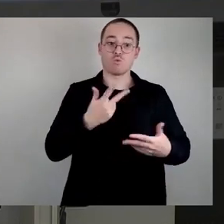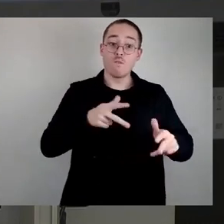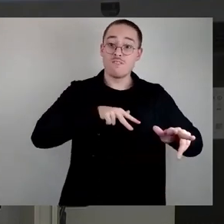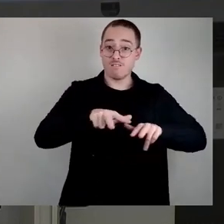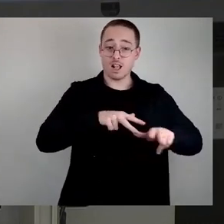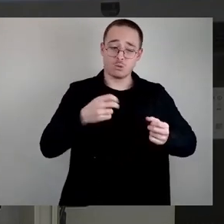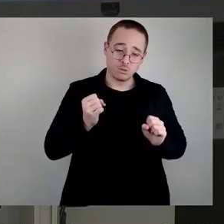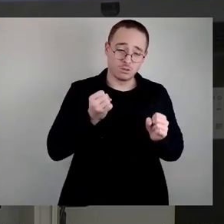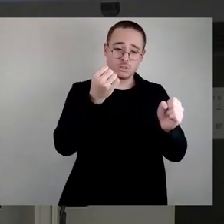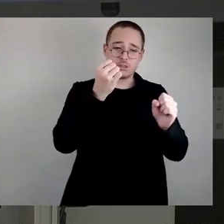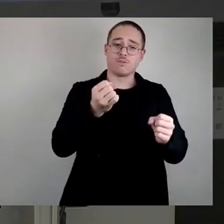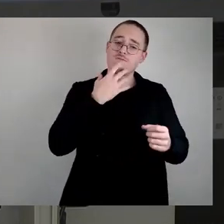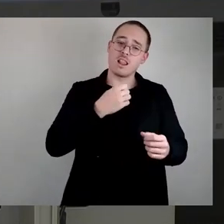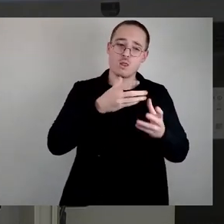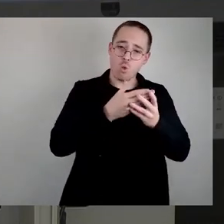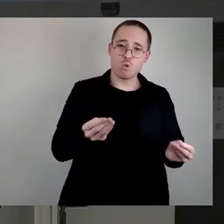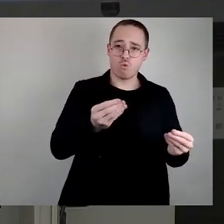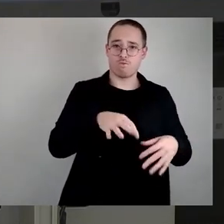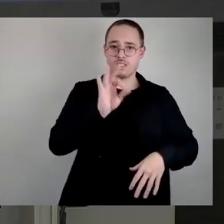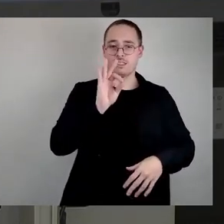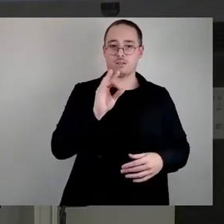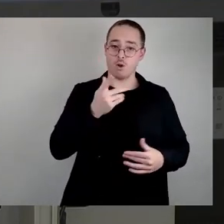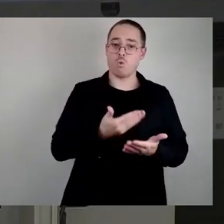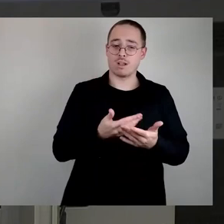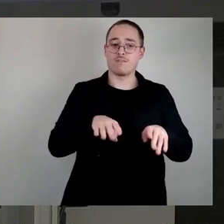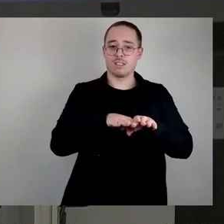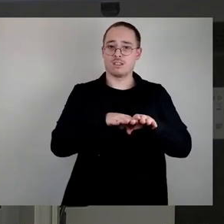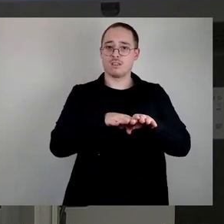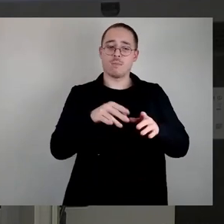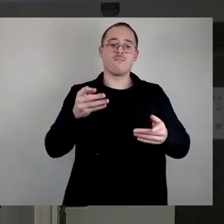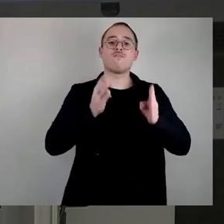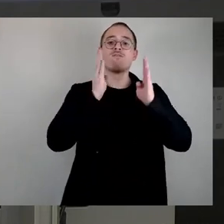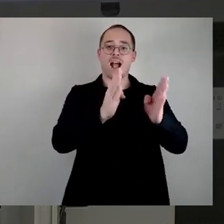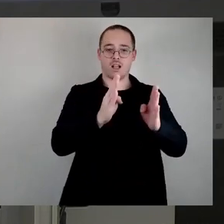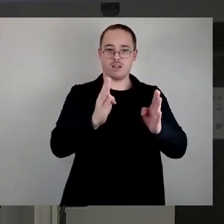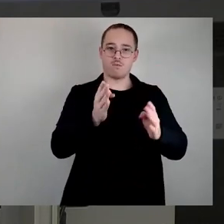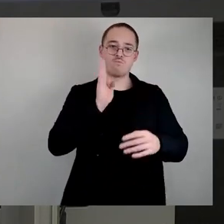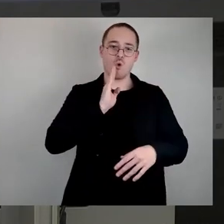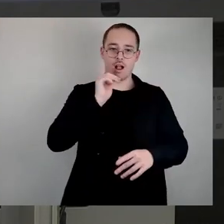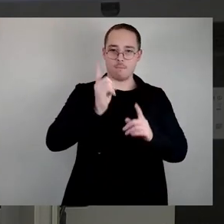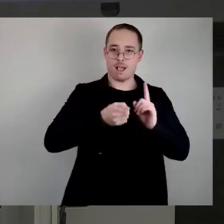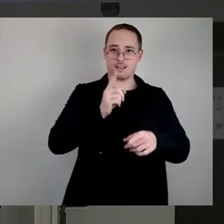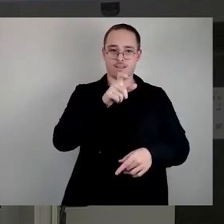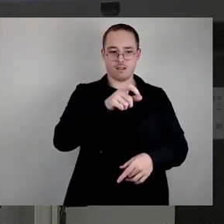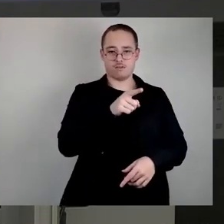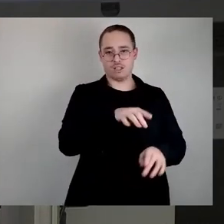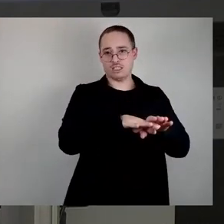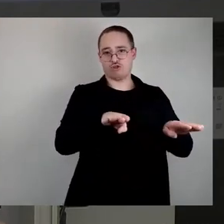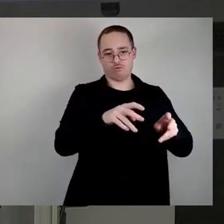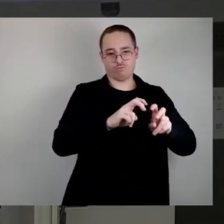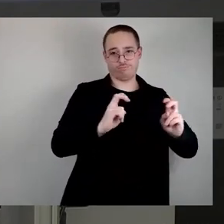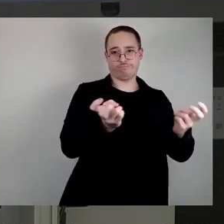Es hat Gespräche am Tisch des Fachbürgermeisters gegeben, jeder weiß, dass es auf den Weg gebracht ist.